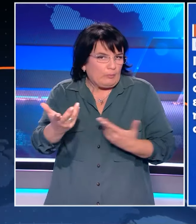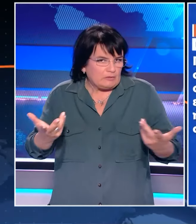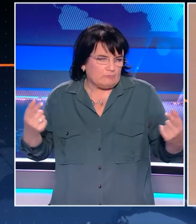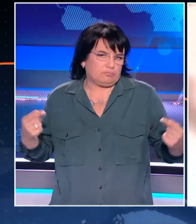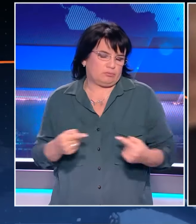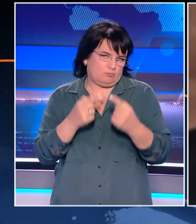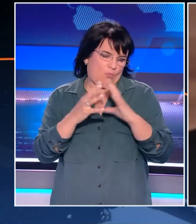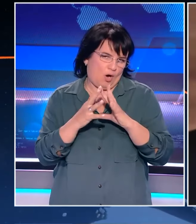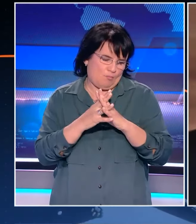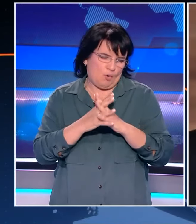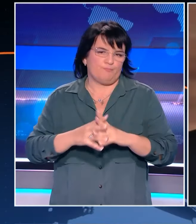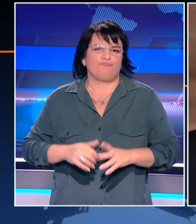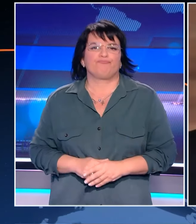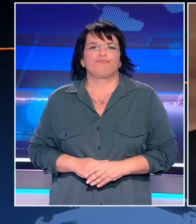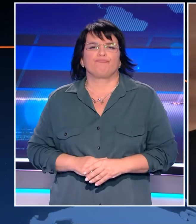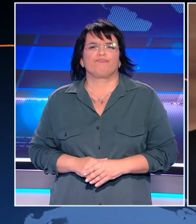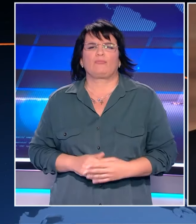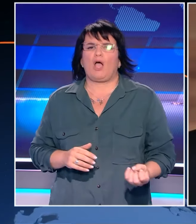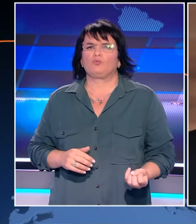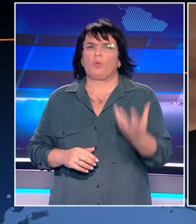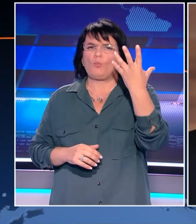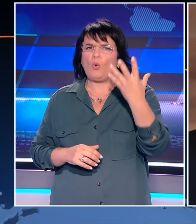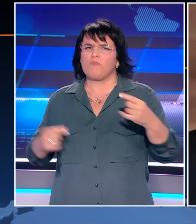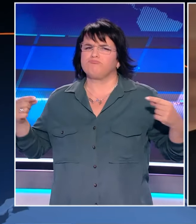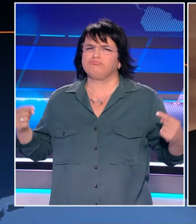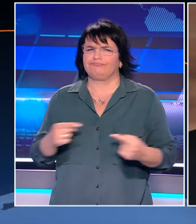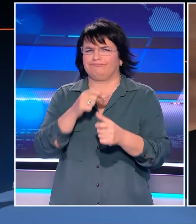σύγκρουση. Αυτός είναι ένας νέος γύρος.